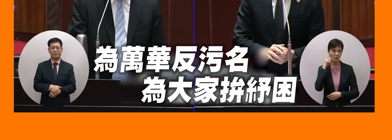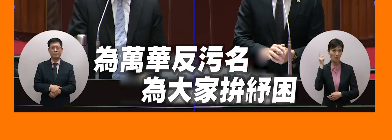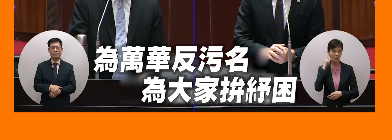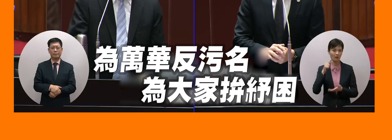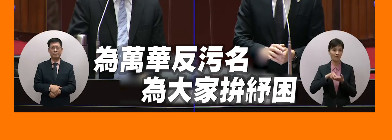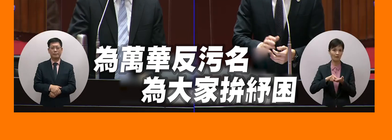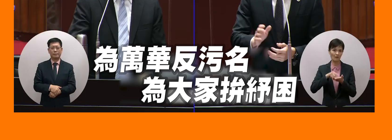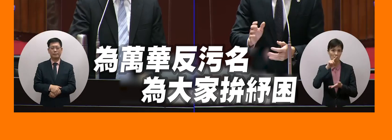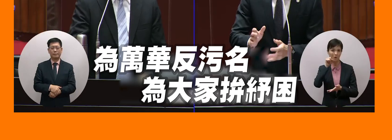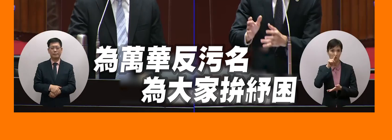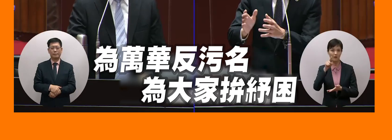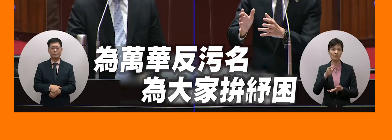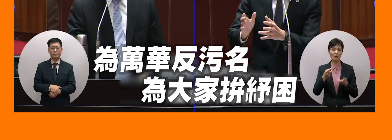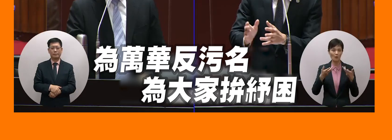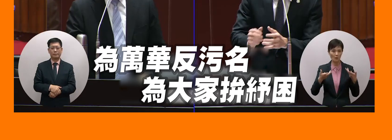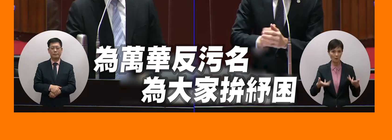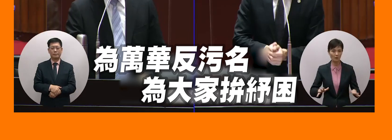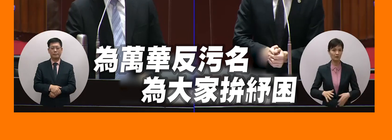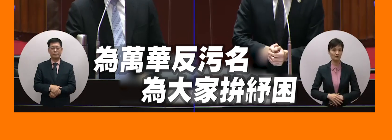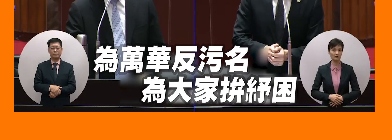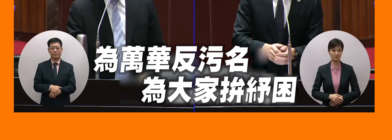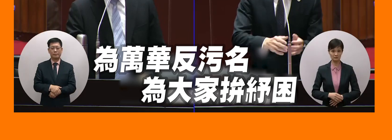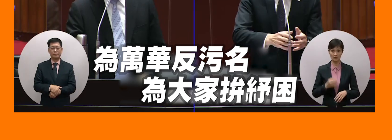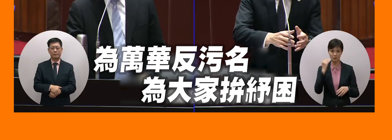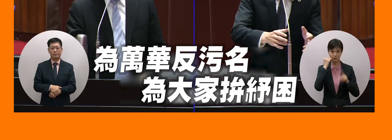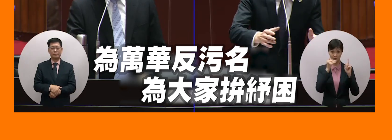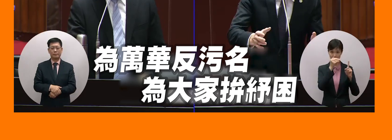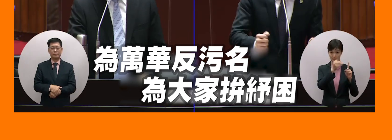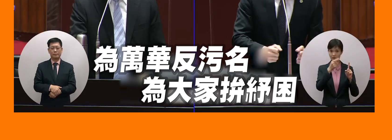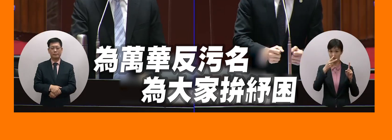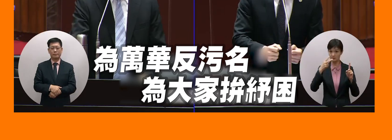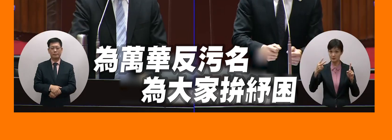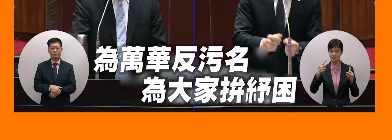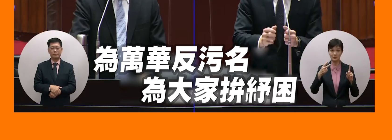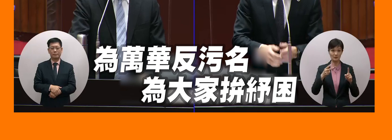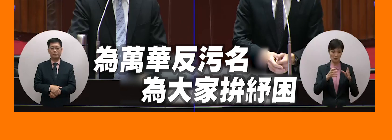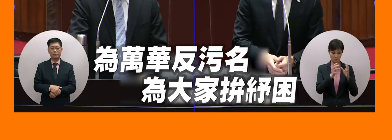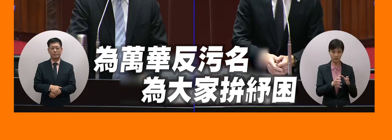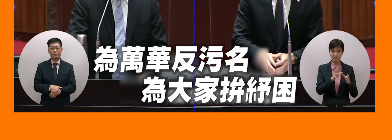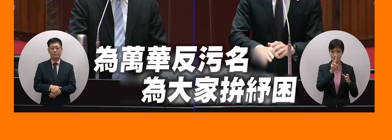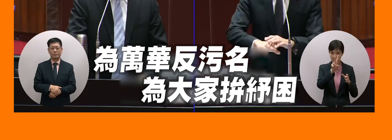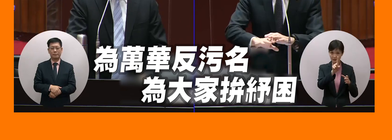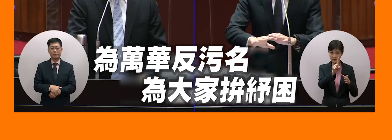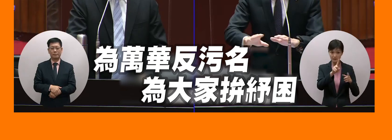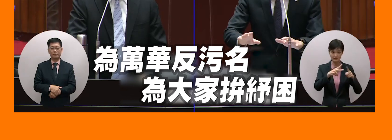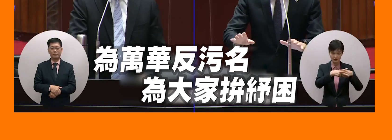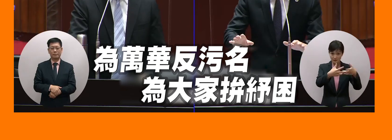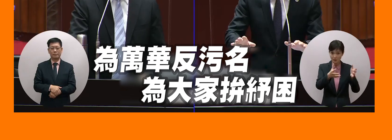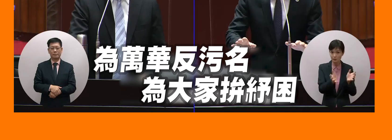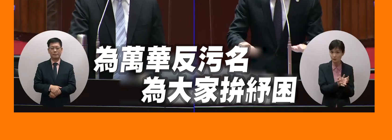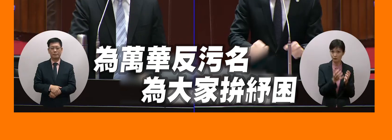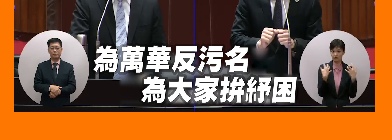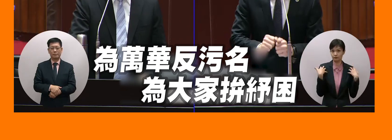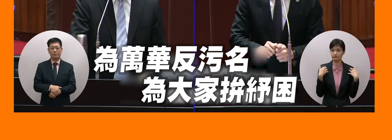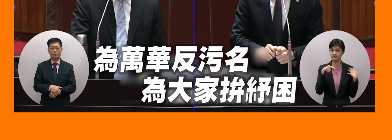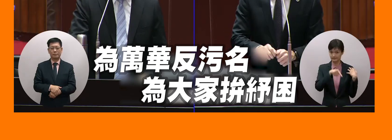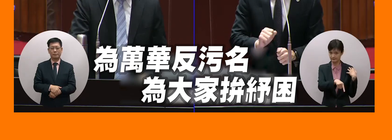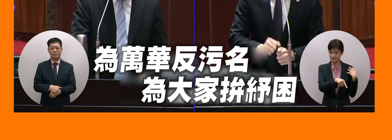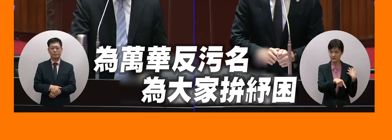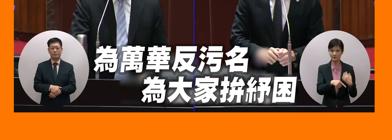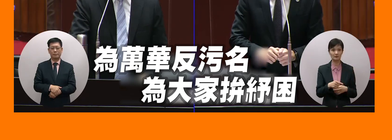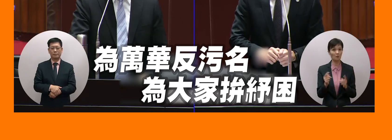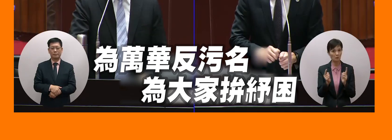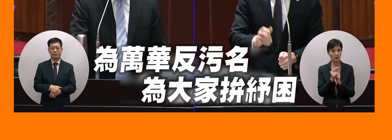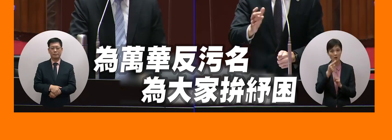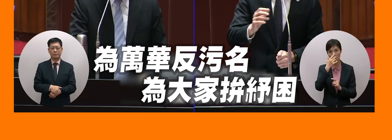天只處理這些所以說1922可以有一個人在處理這些我覺得會對我們的民